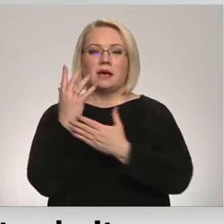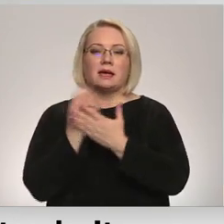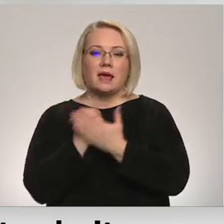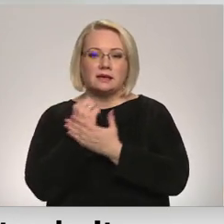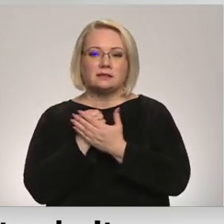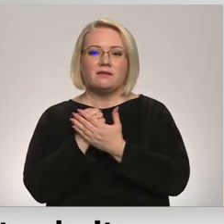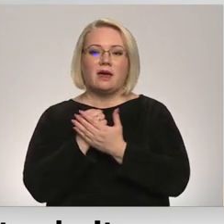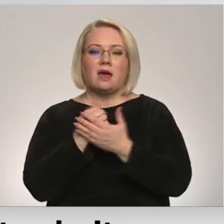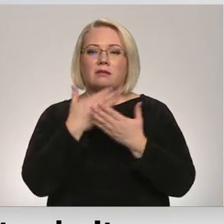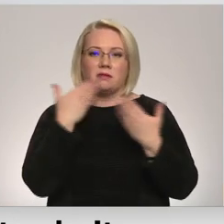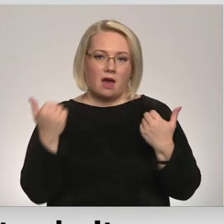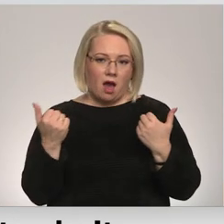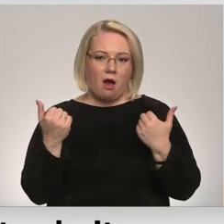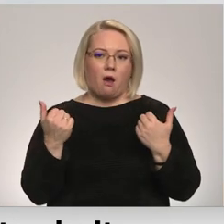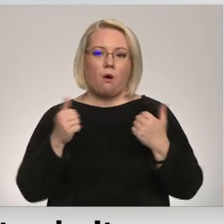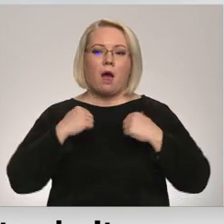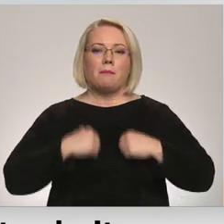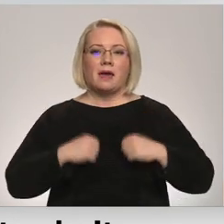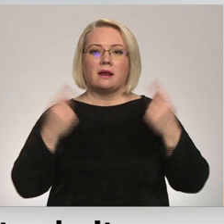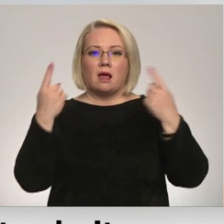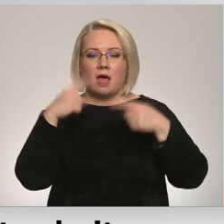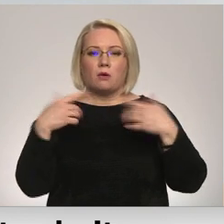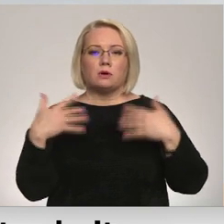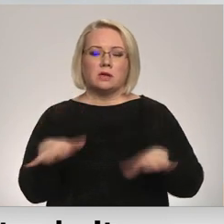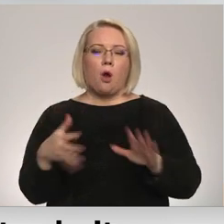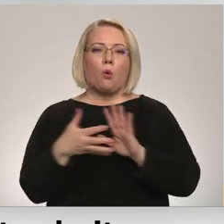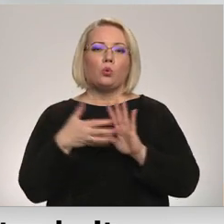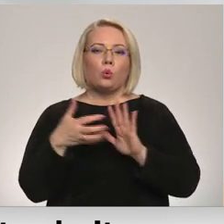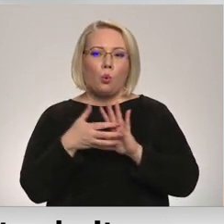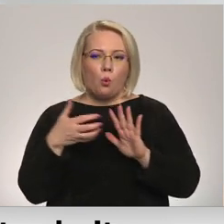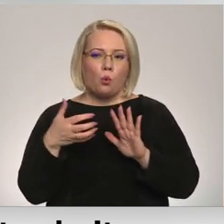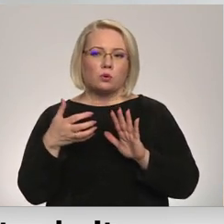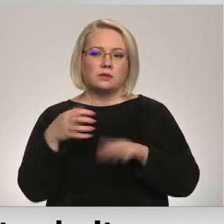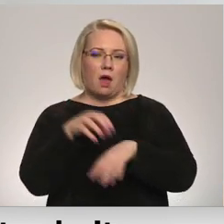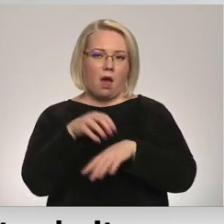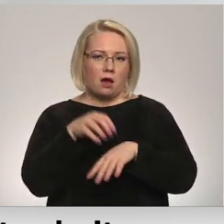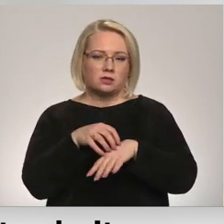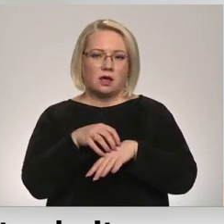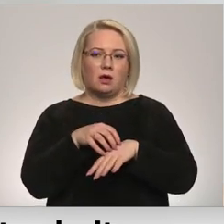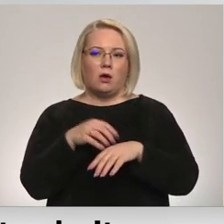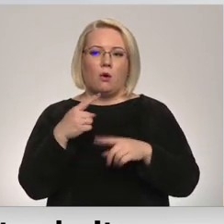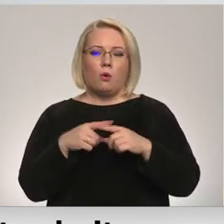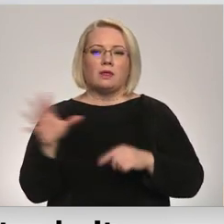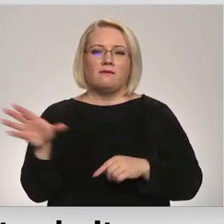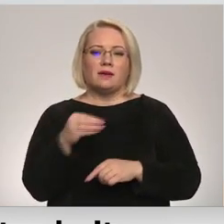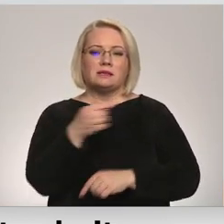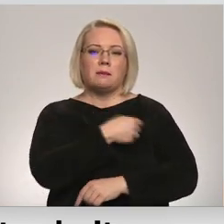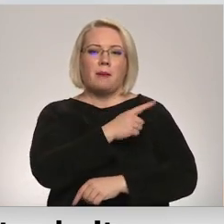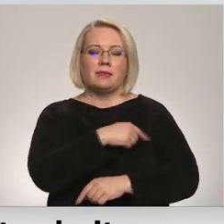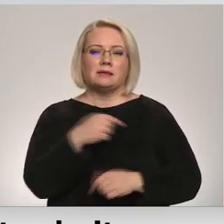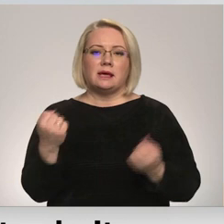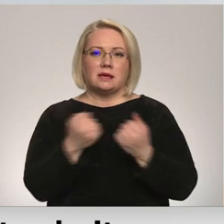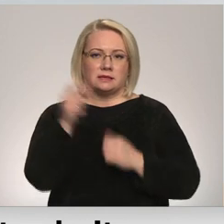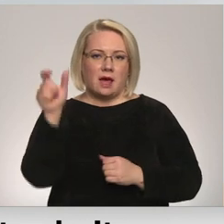nav. Miera laikos jau trūkst ārstu un vismeltu personāli.